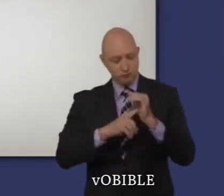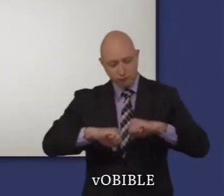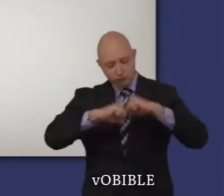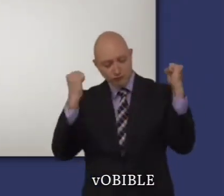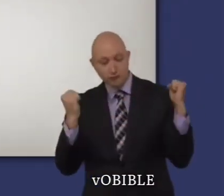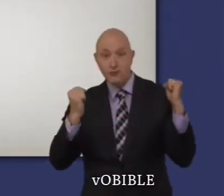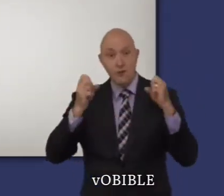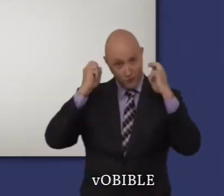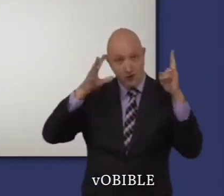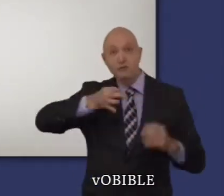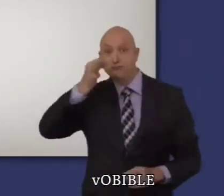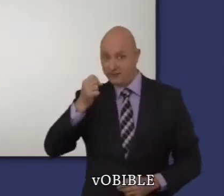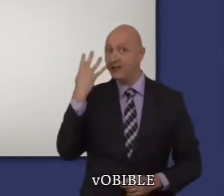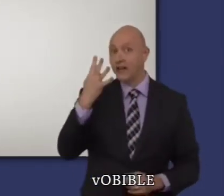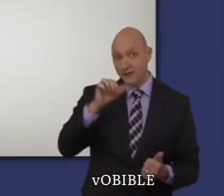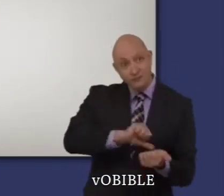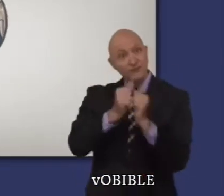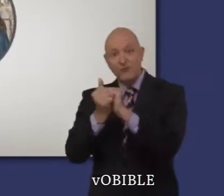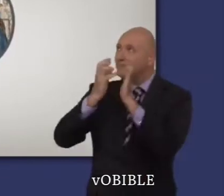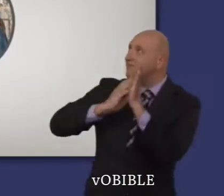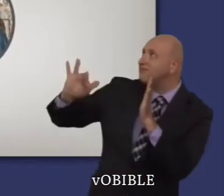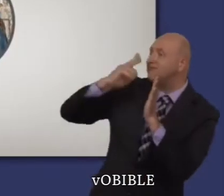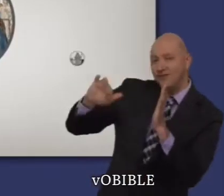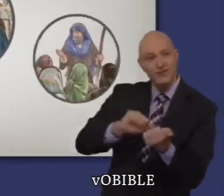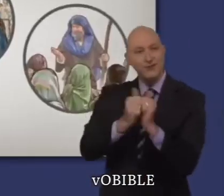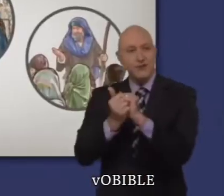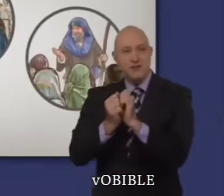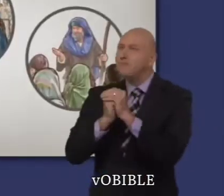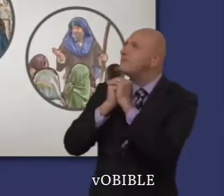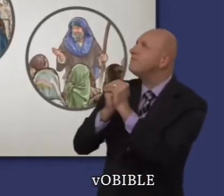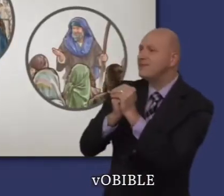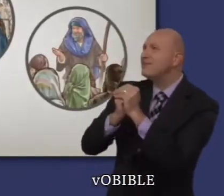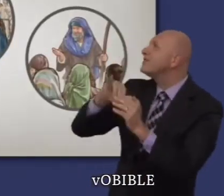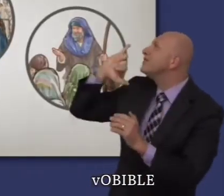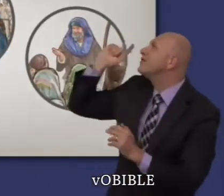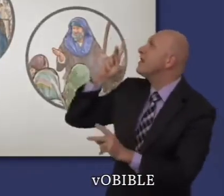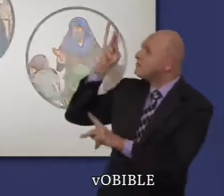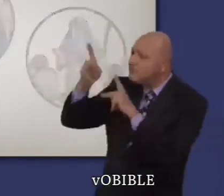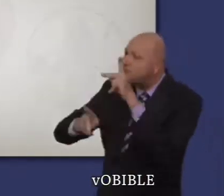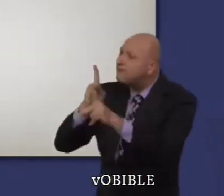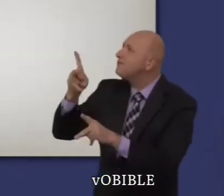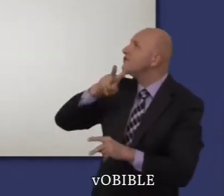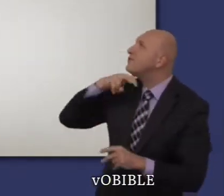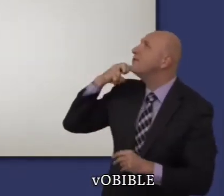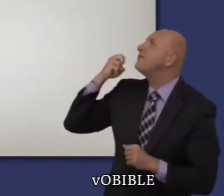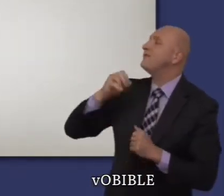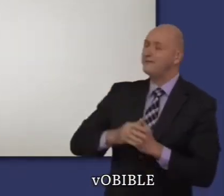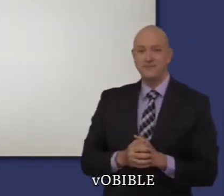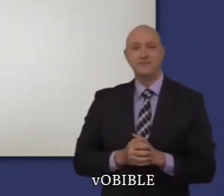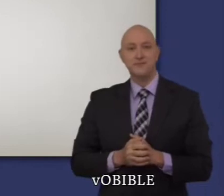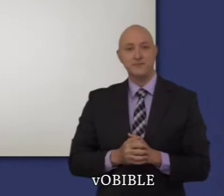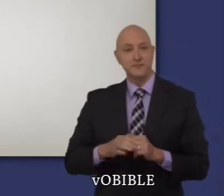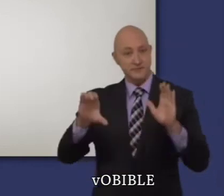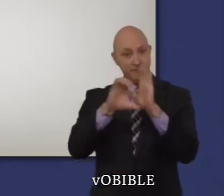se compose principalement de quatre discours de Moïse, d'un chant qu'il a récité et d'une bénédiction qu'il a prononcé. Dans